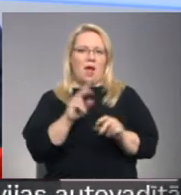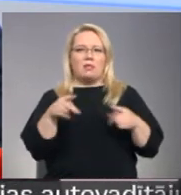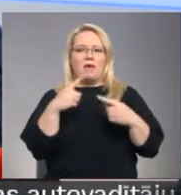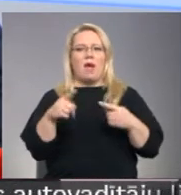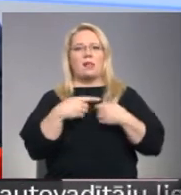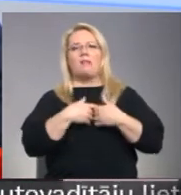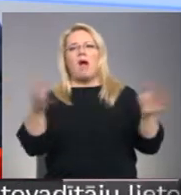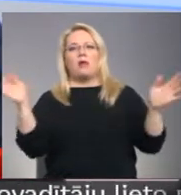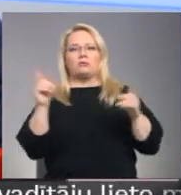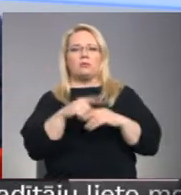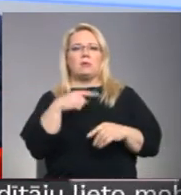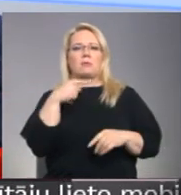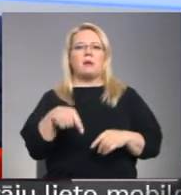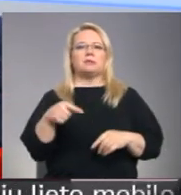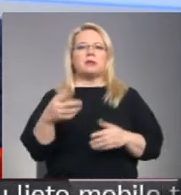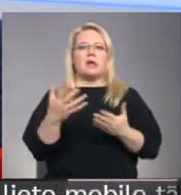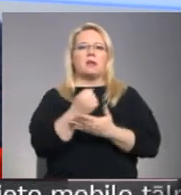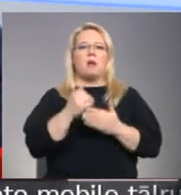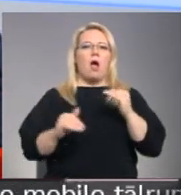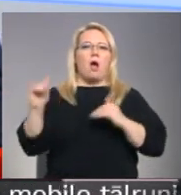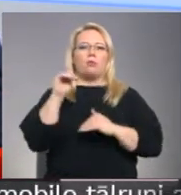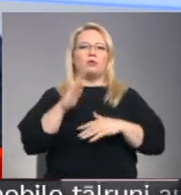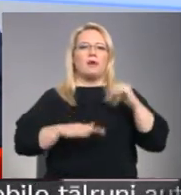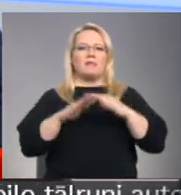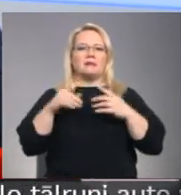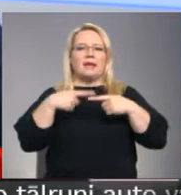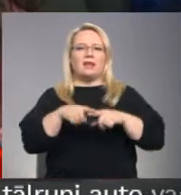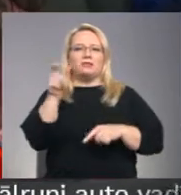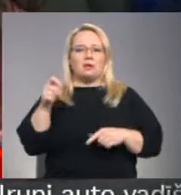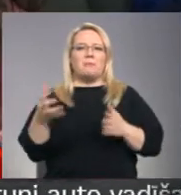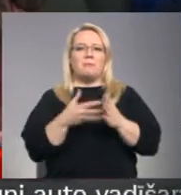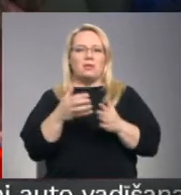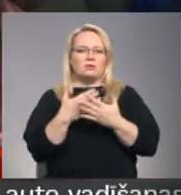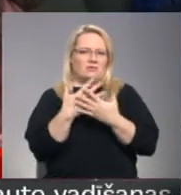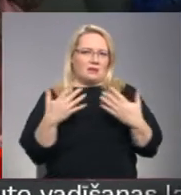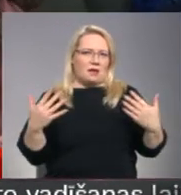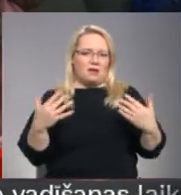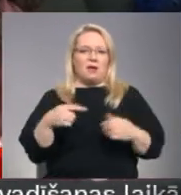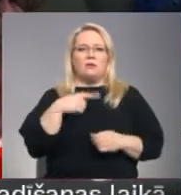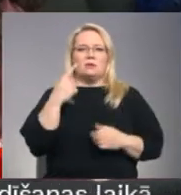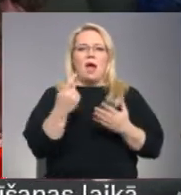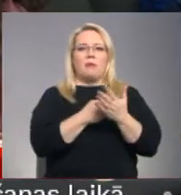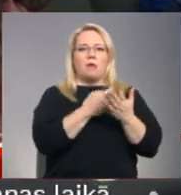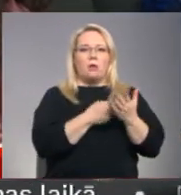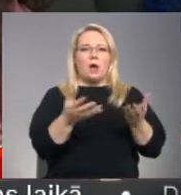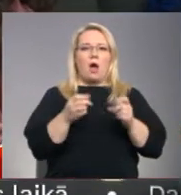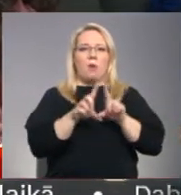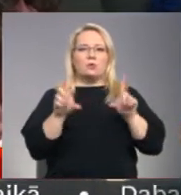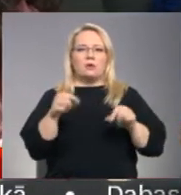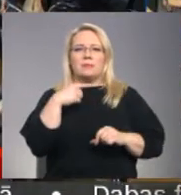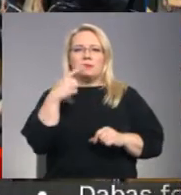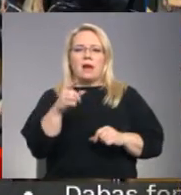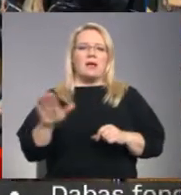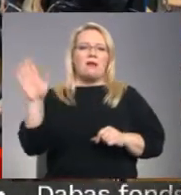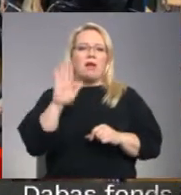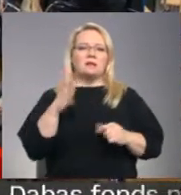nevajag arī stāstīt, ka mēs šeit atdatīsim tikai augstu kvalicētas inženieris, pietrūkstu pīsveidu ar spēku. Ārvalsts investoru aptaujā uzņēmumi arī norāda, ka valsts